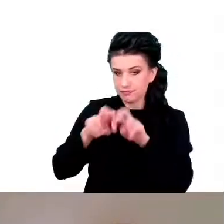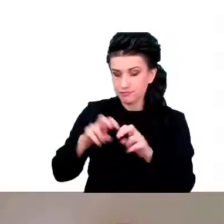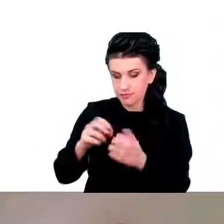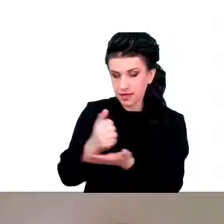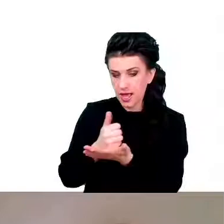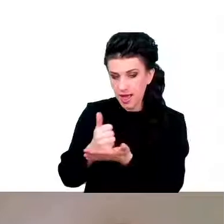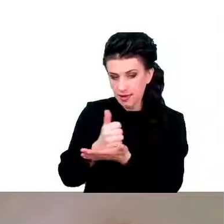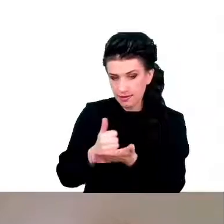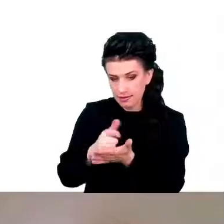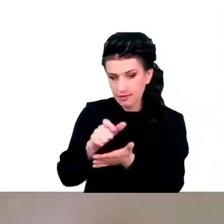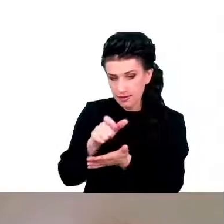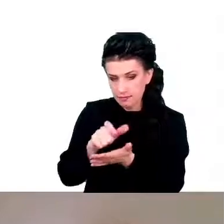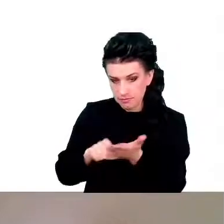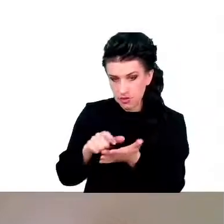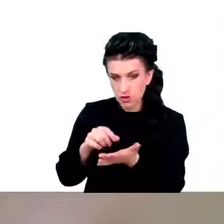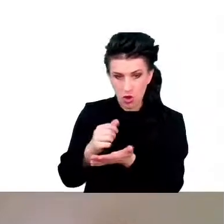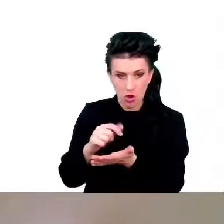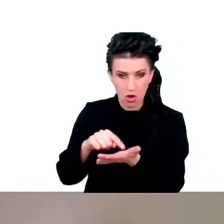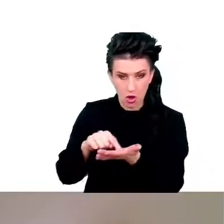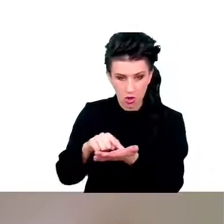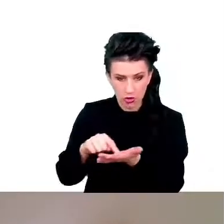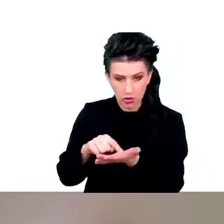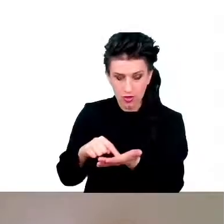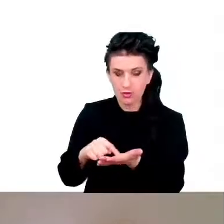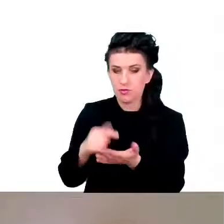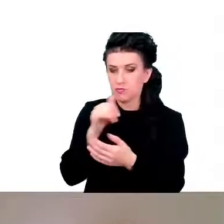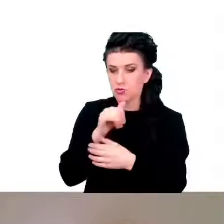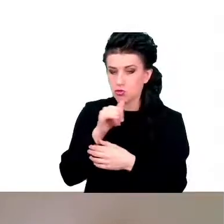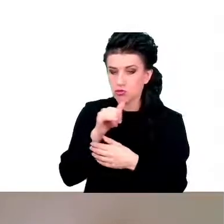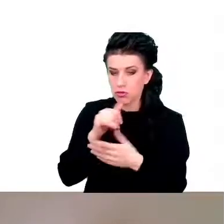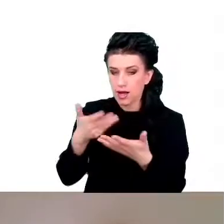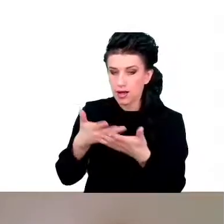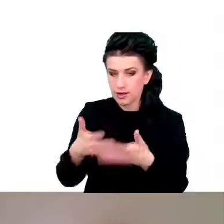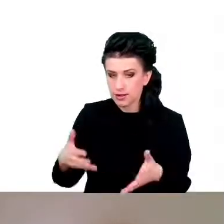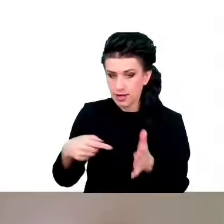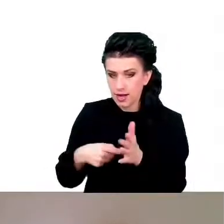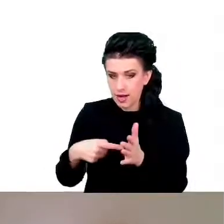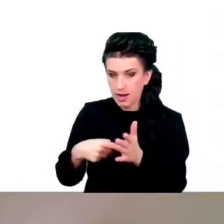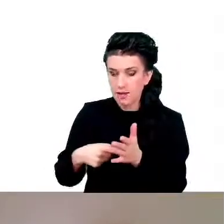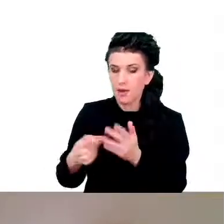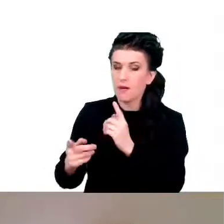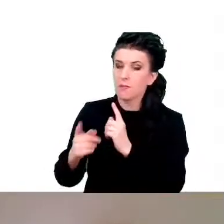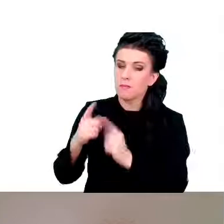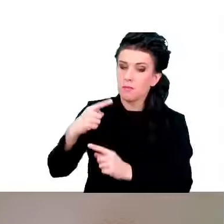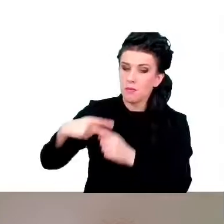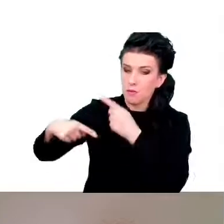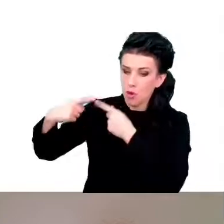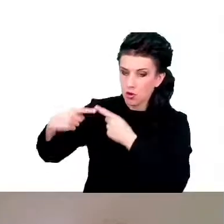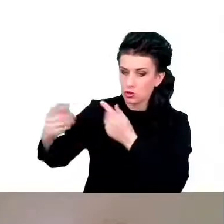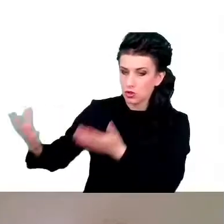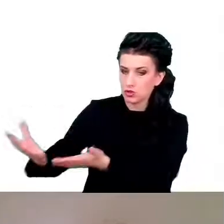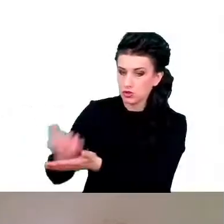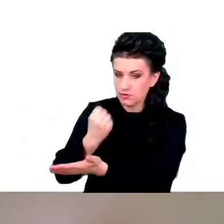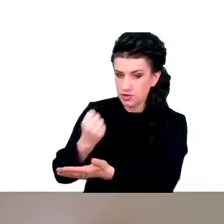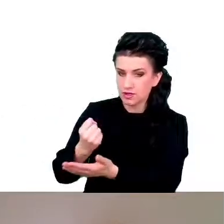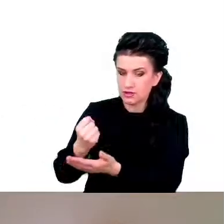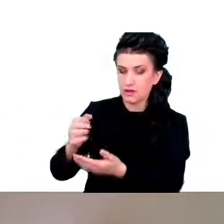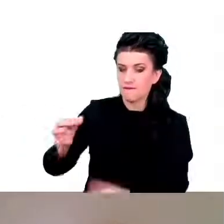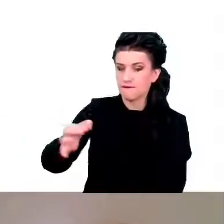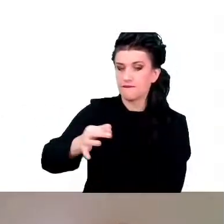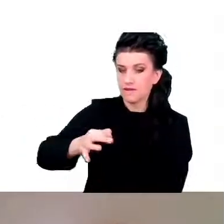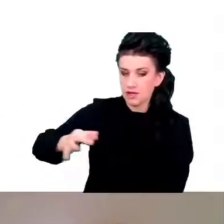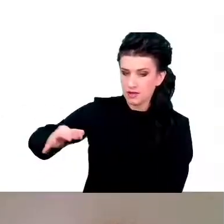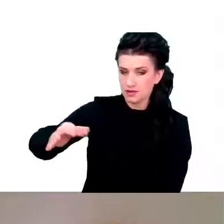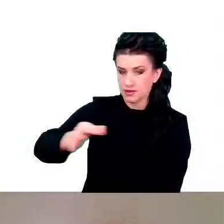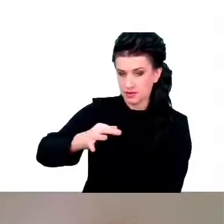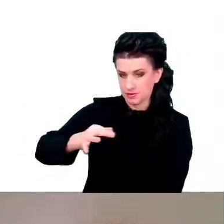próbce gleby pochodzącej z Wysp Wielkanocnych. A Wysp Wielkanocne na rzeczu Polinezji, czy tam w